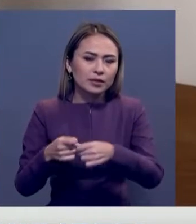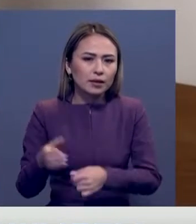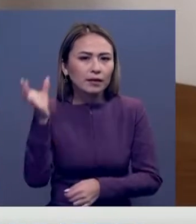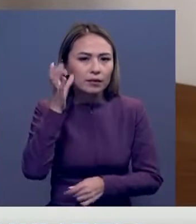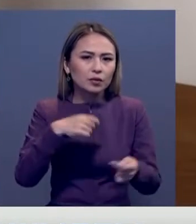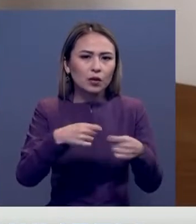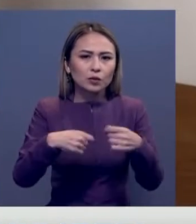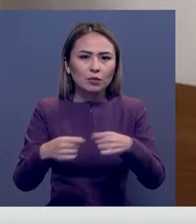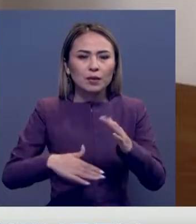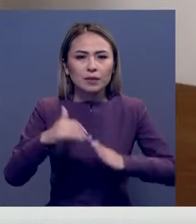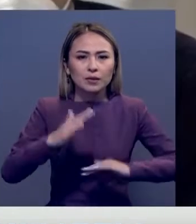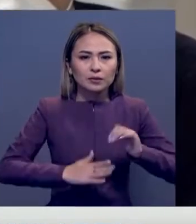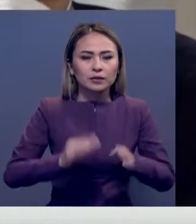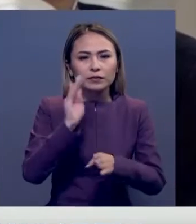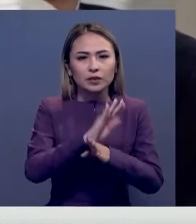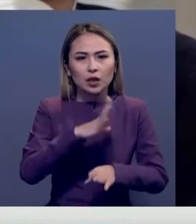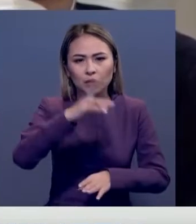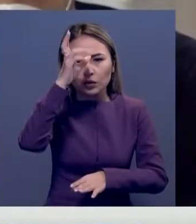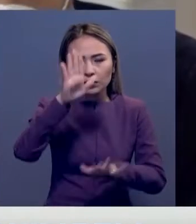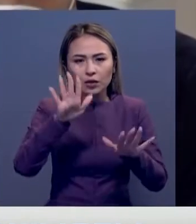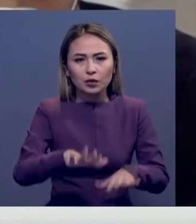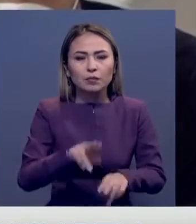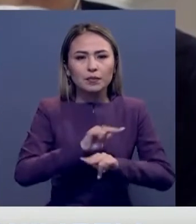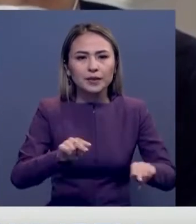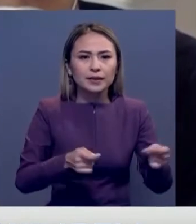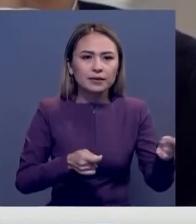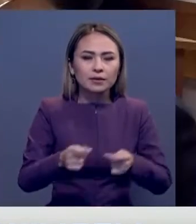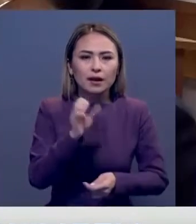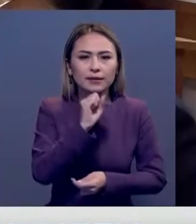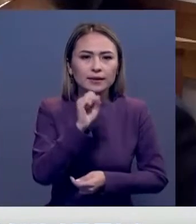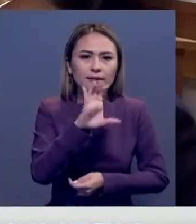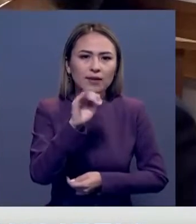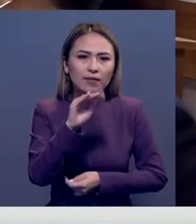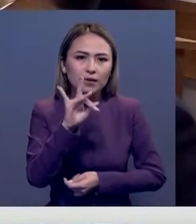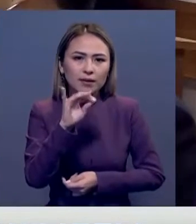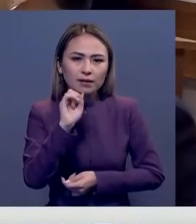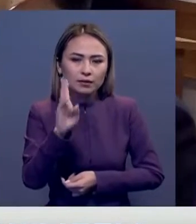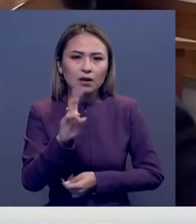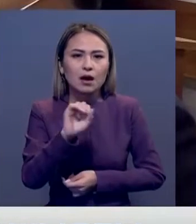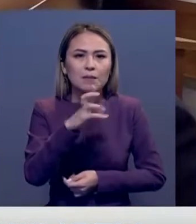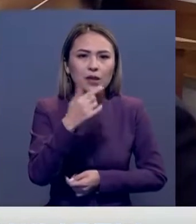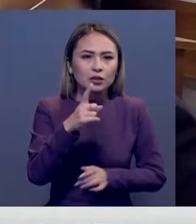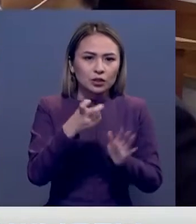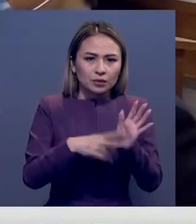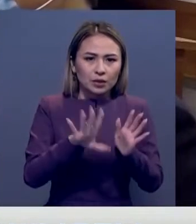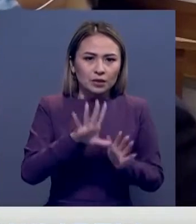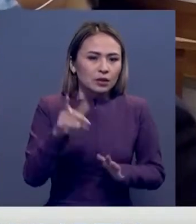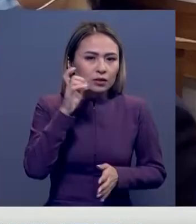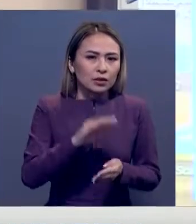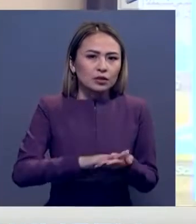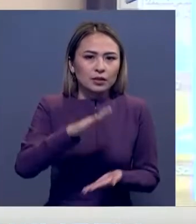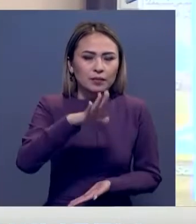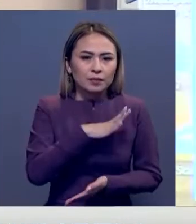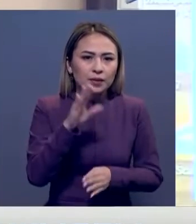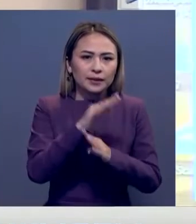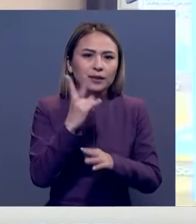тәжірбесін бөлісіп келеді. Түркітану кафедрасың менгершісі Александр Сафарян бейл Абай 175 жинағын шығарды.